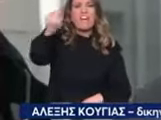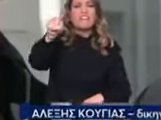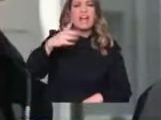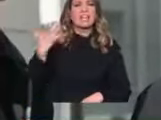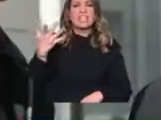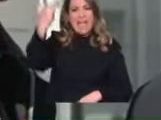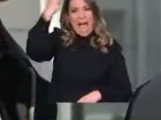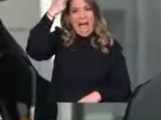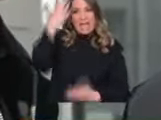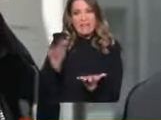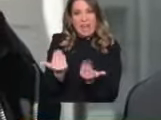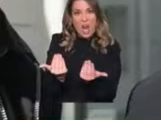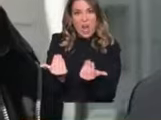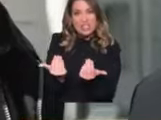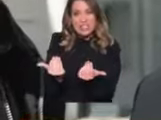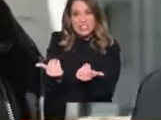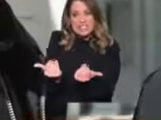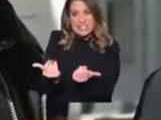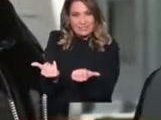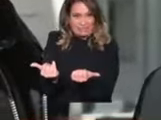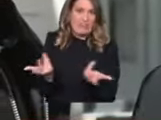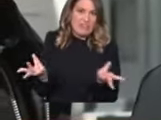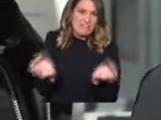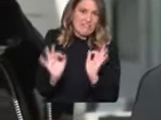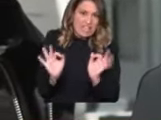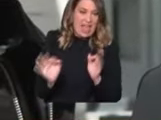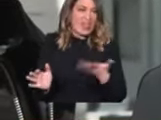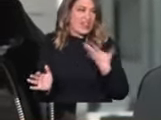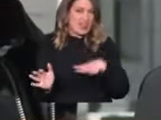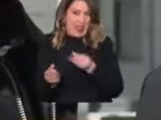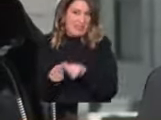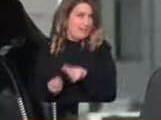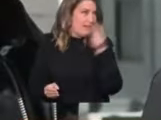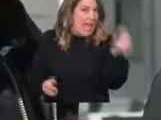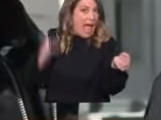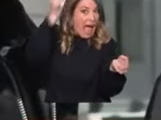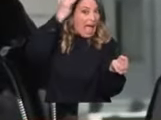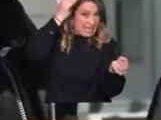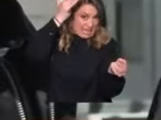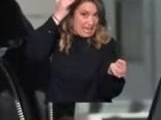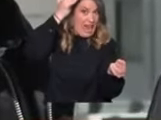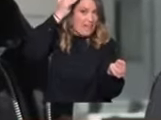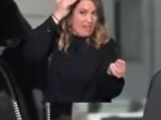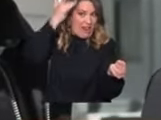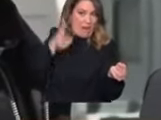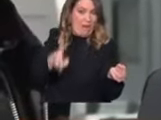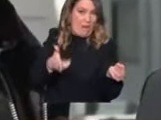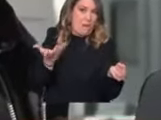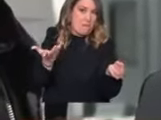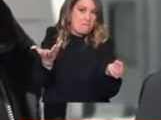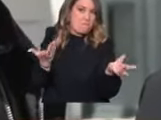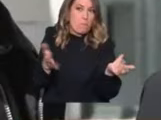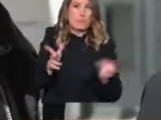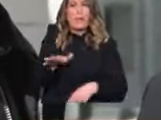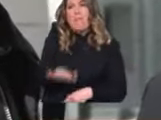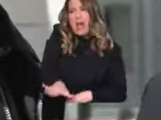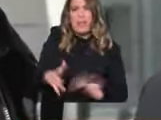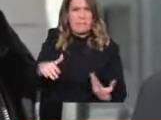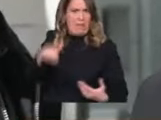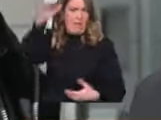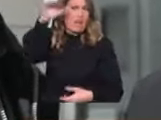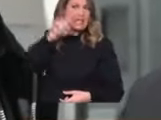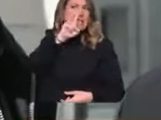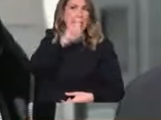Να γνωρίζετε ότι να γίνει μεταμόσχευσης οργάνου ενός παιδιού, ενός μεγαλυτέρου, πρέπει